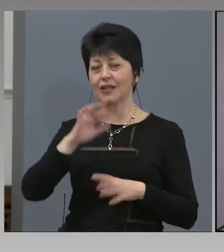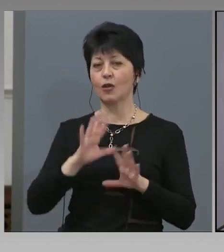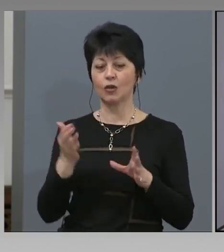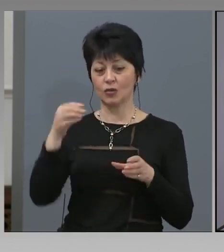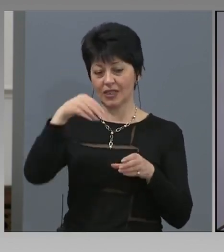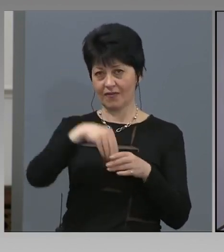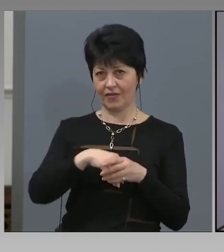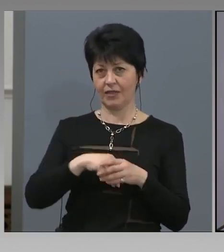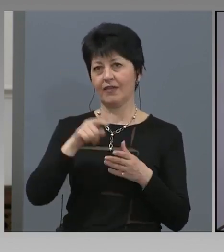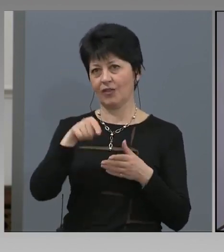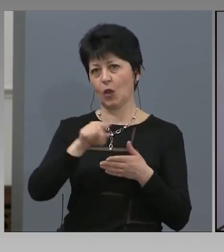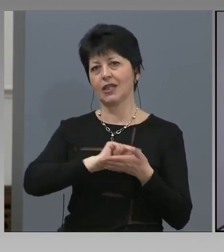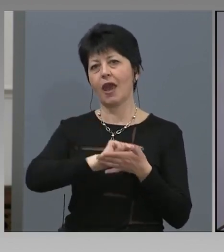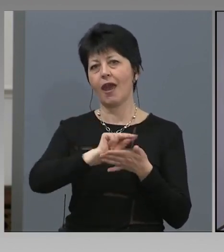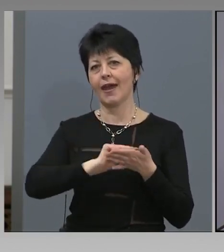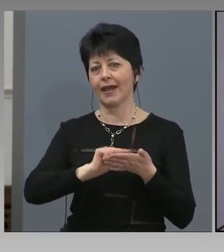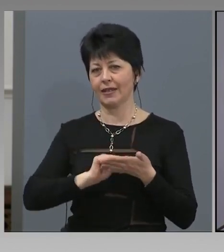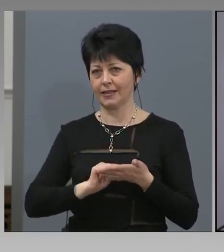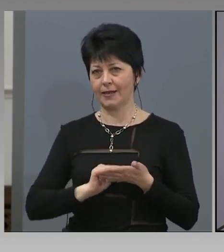регистъра.